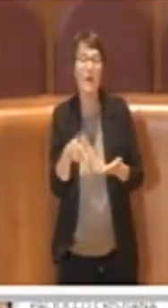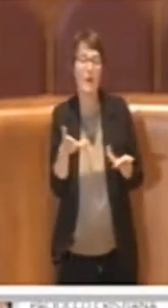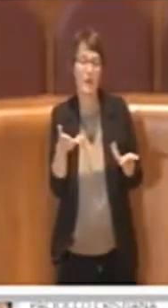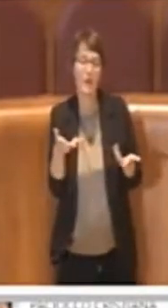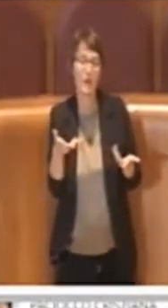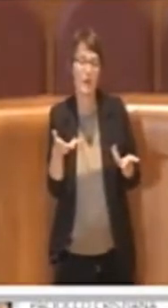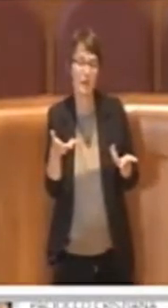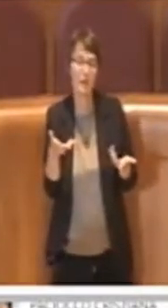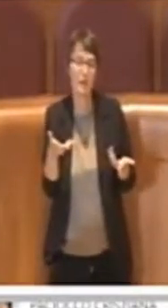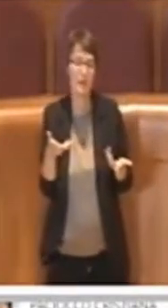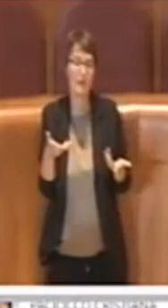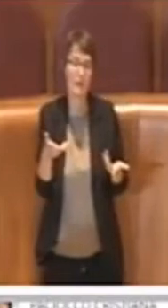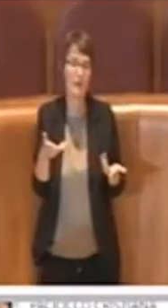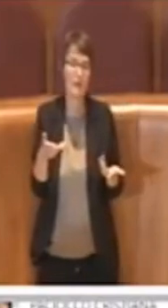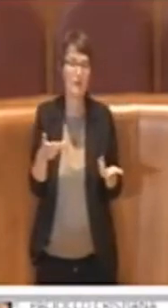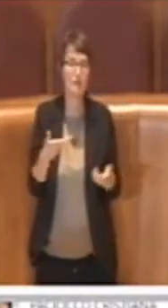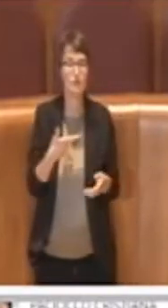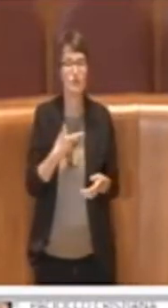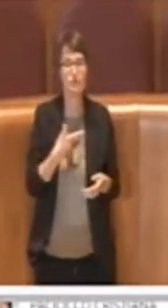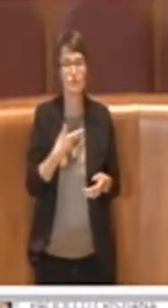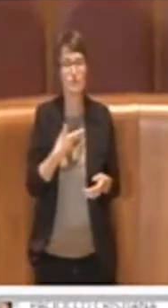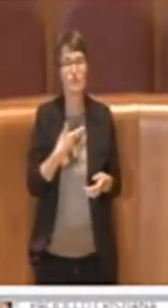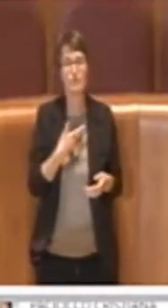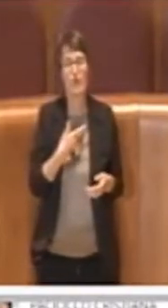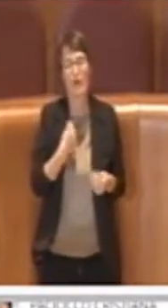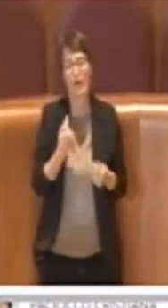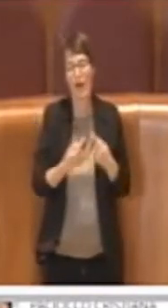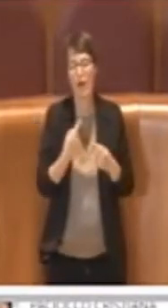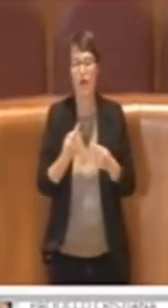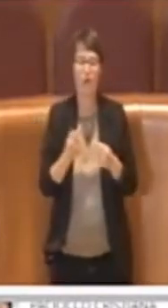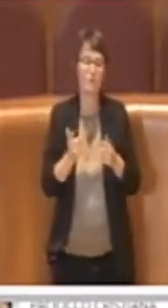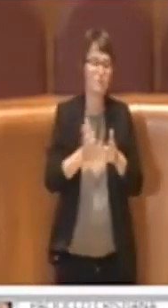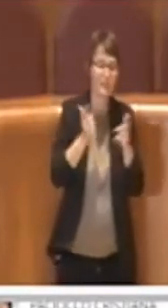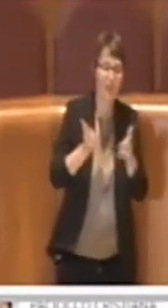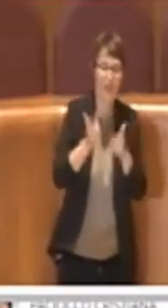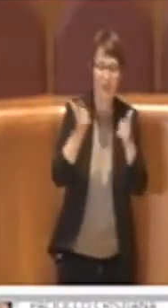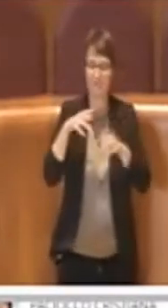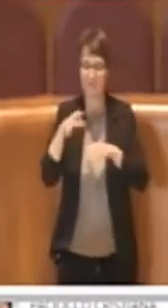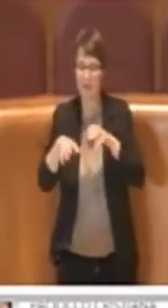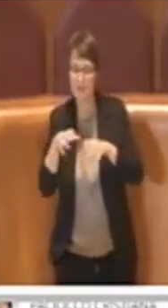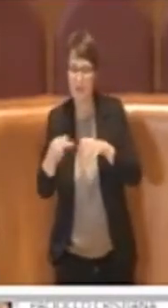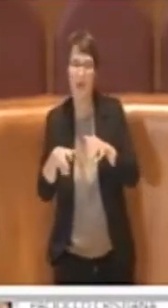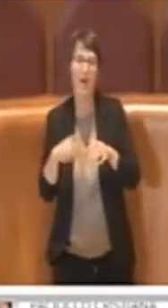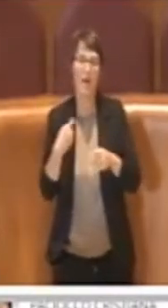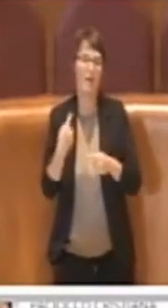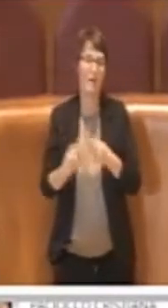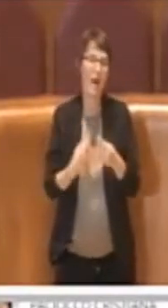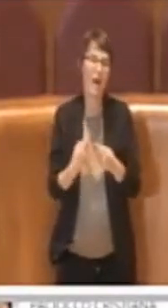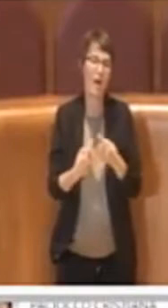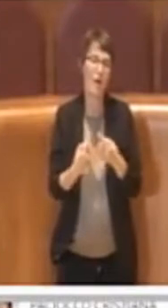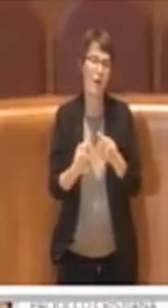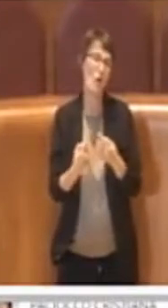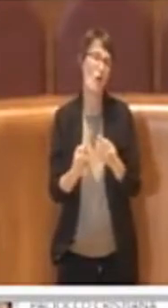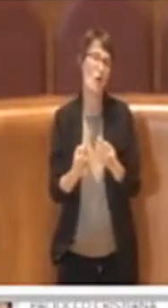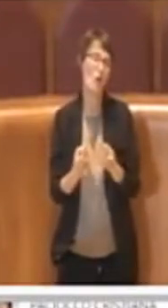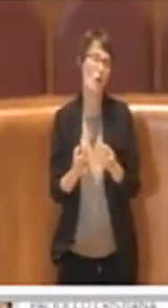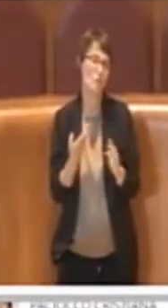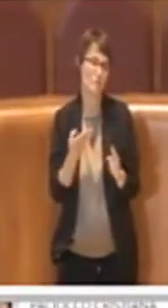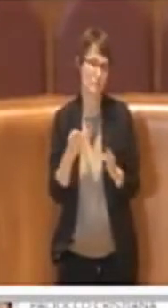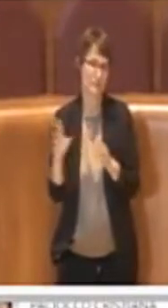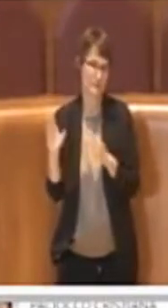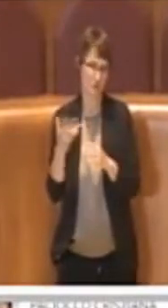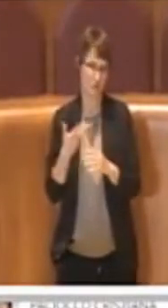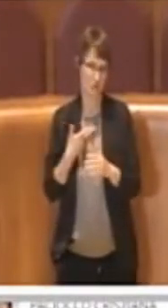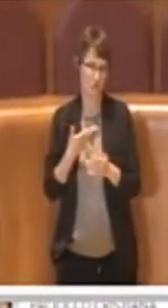fauna e flore, insomma da un punto di vista ambientale ancora integre, e però